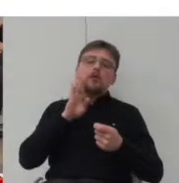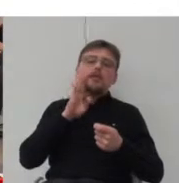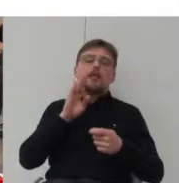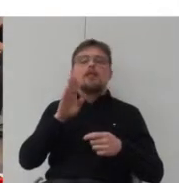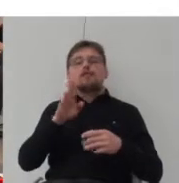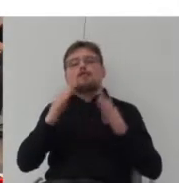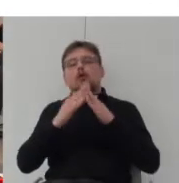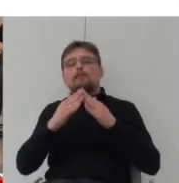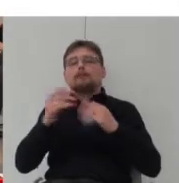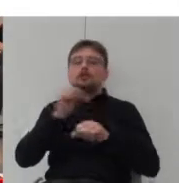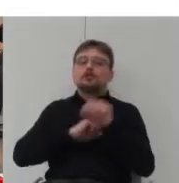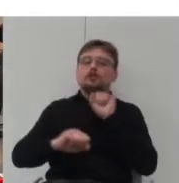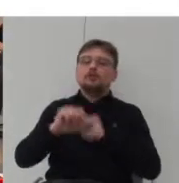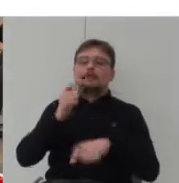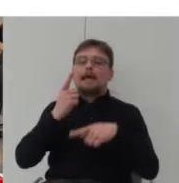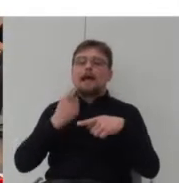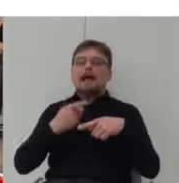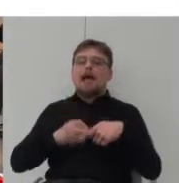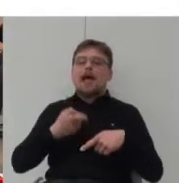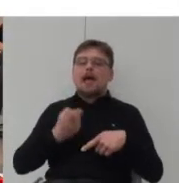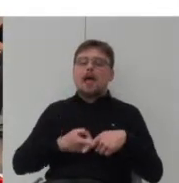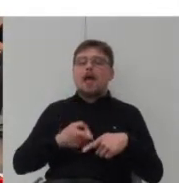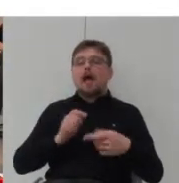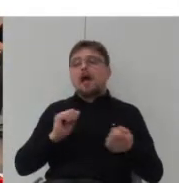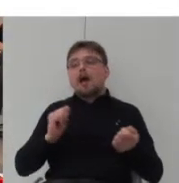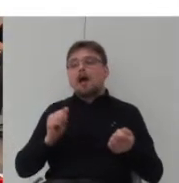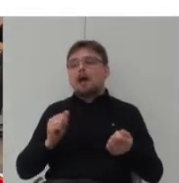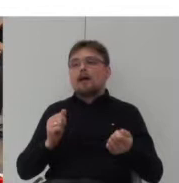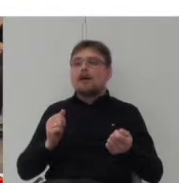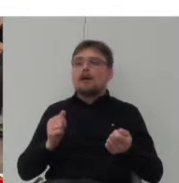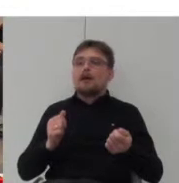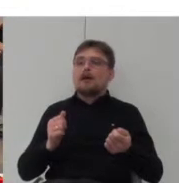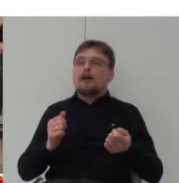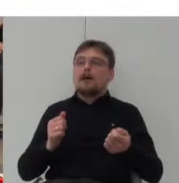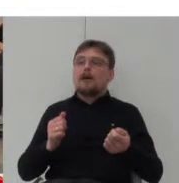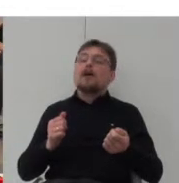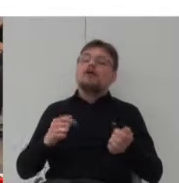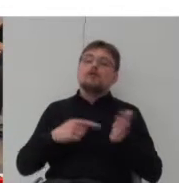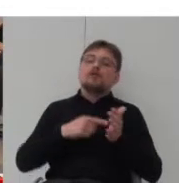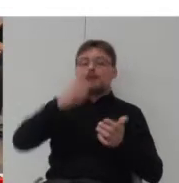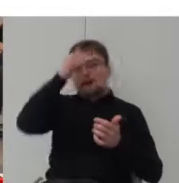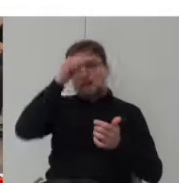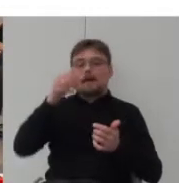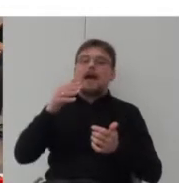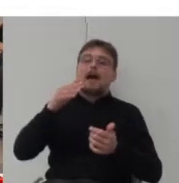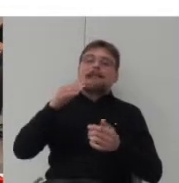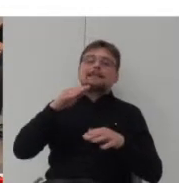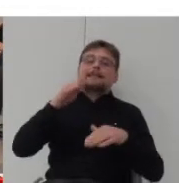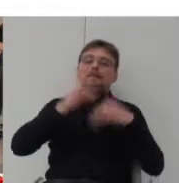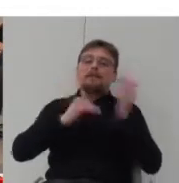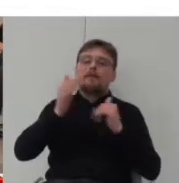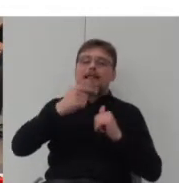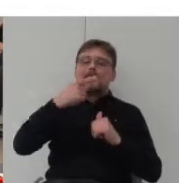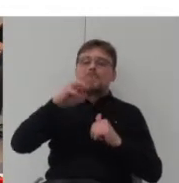greckie, a w Polsce zabudowa atrialna nosi nazwę zabudowy dywanowej, stąd tytułowy